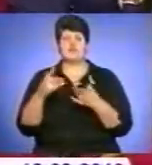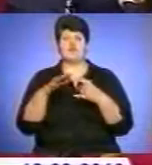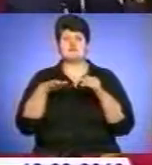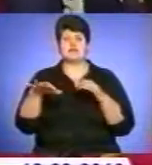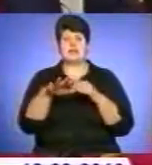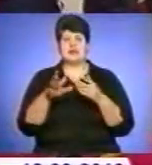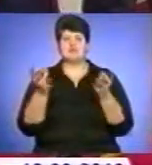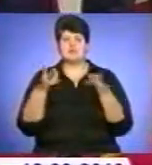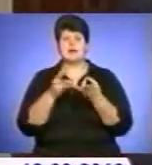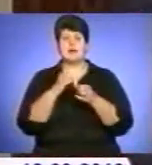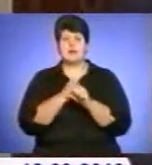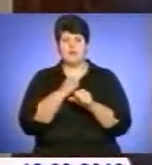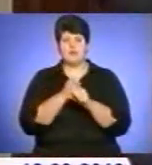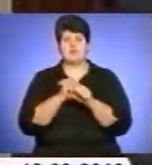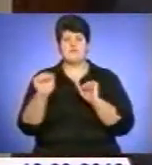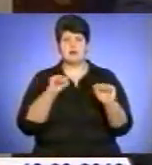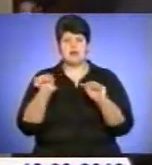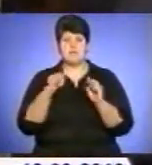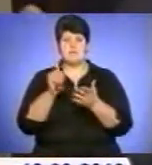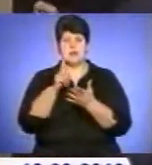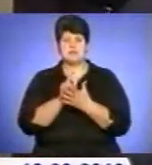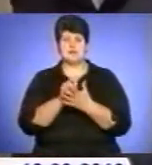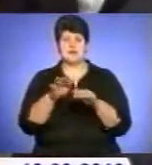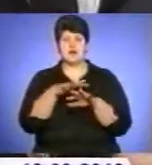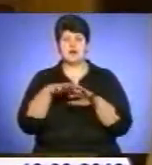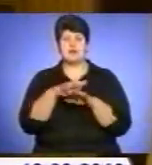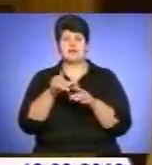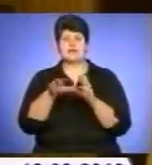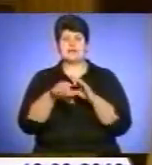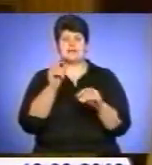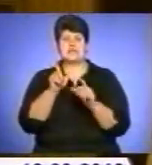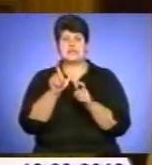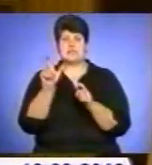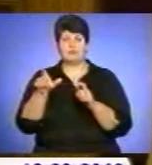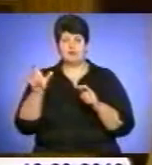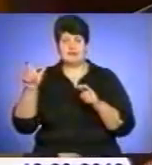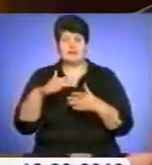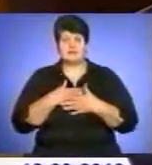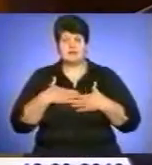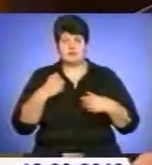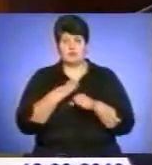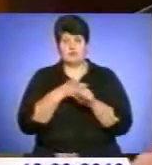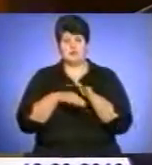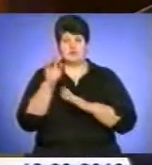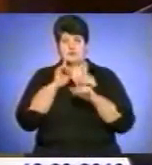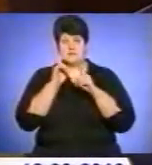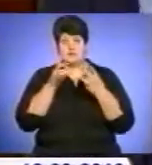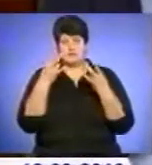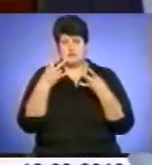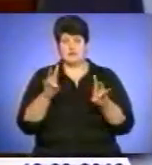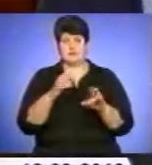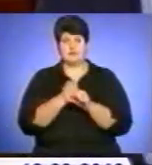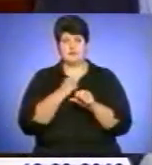парламенті працювати – це об'язаність народних депутатів. Якщо ви не хочете працювати в Верховному Савіті, не мешаєте працювати большинству.